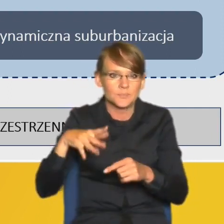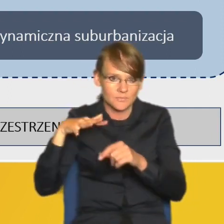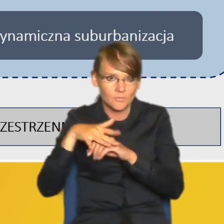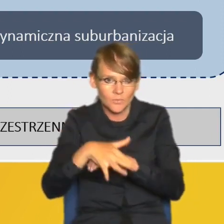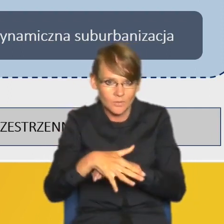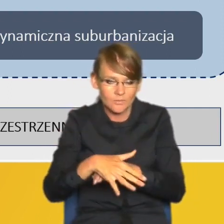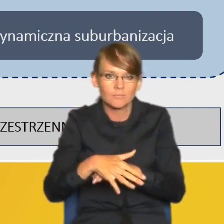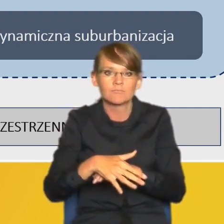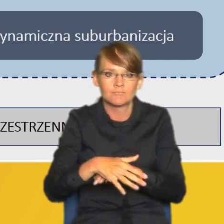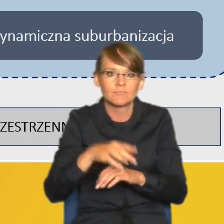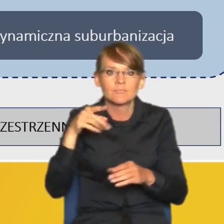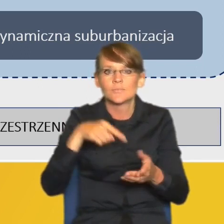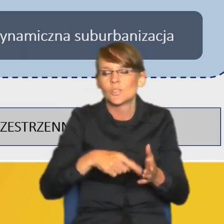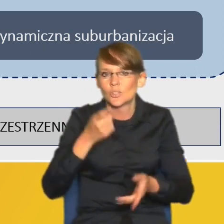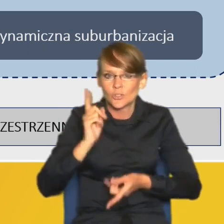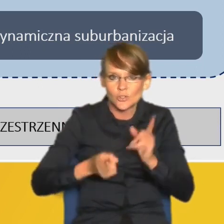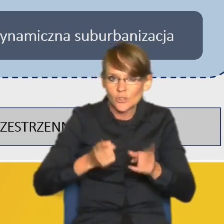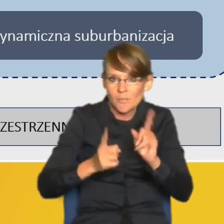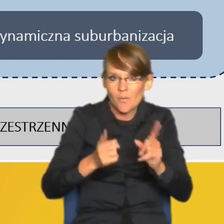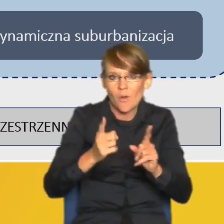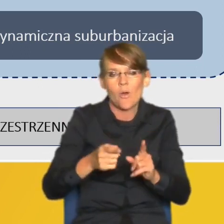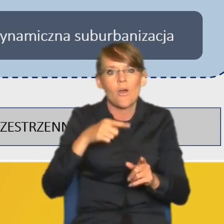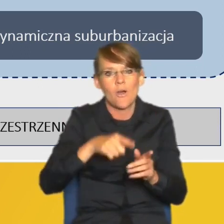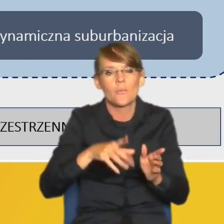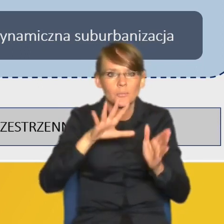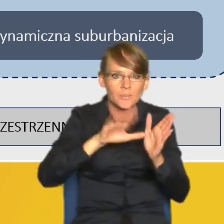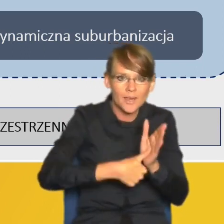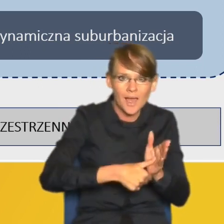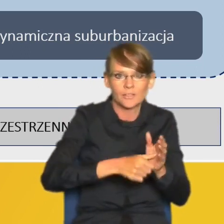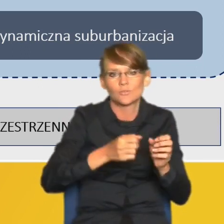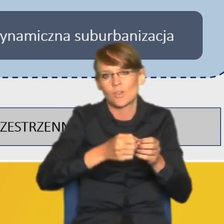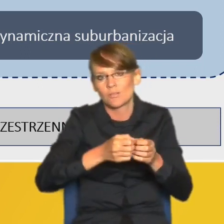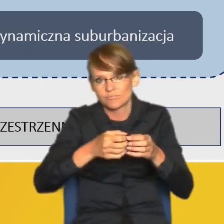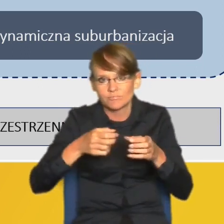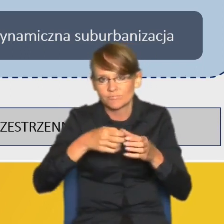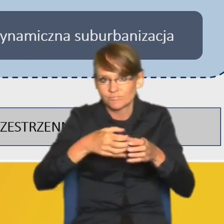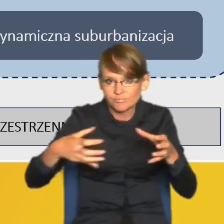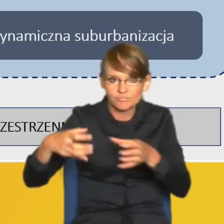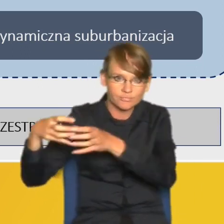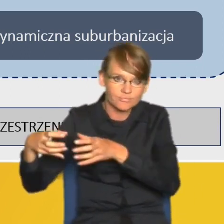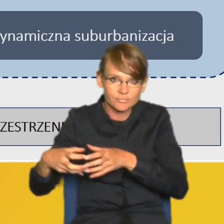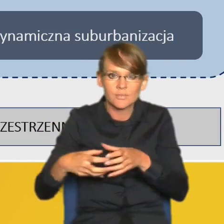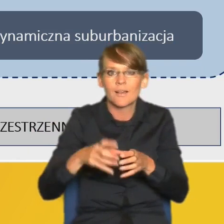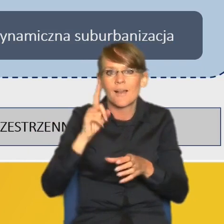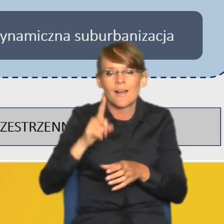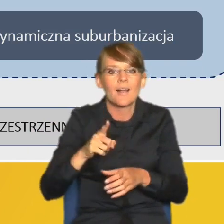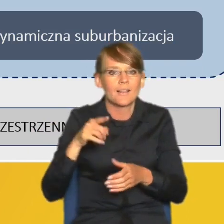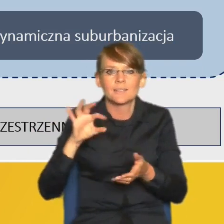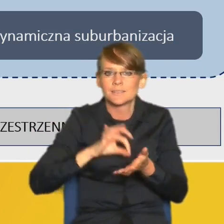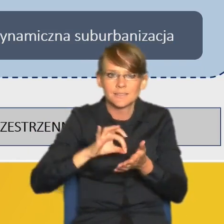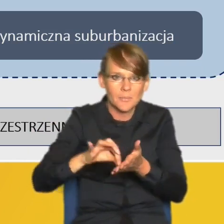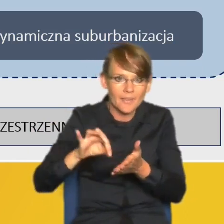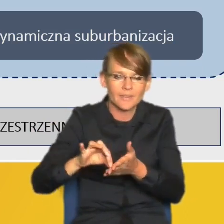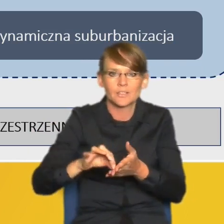mianowicie dynamicznie postępującą metropolizację, a z drugiej strony systematyczną polaryzację,